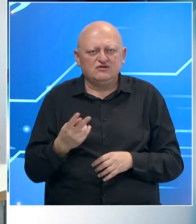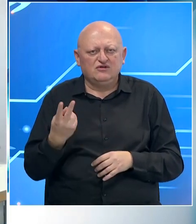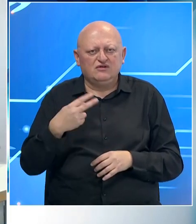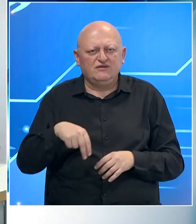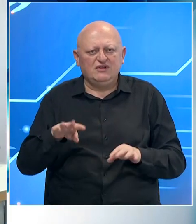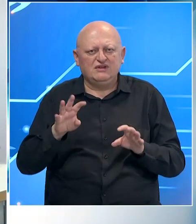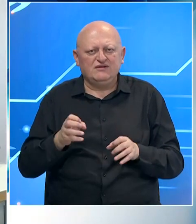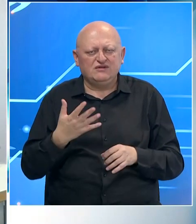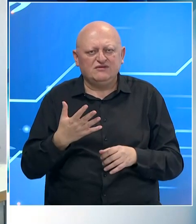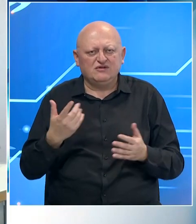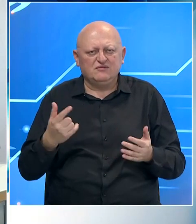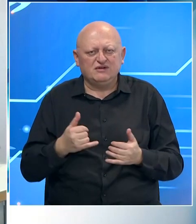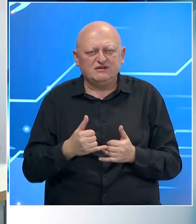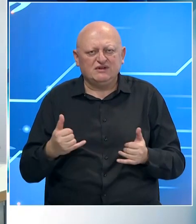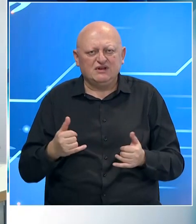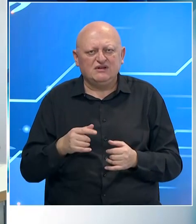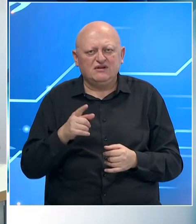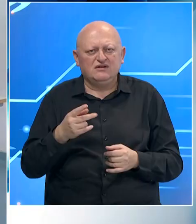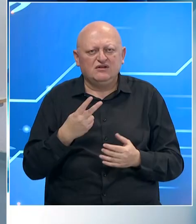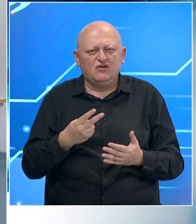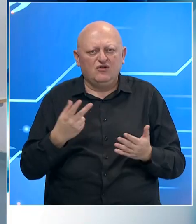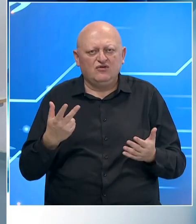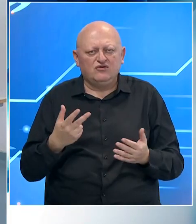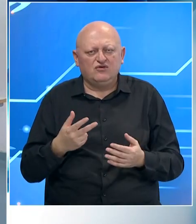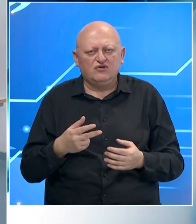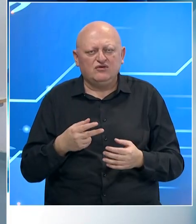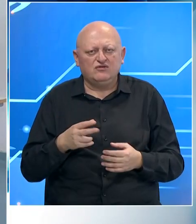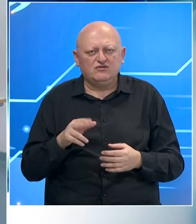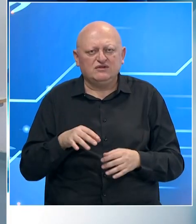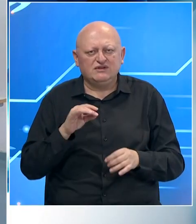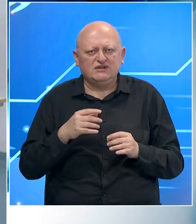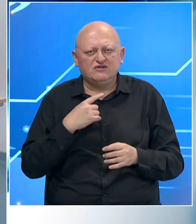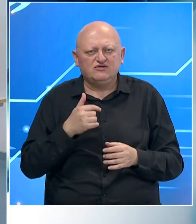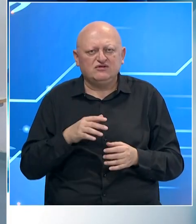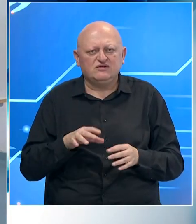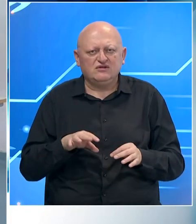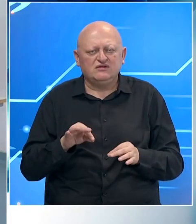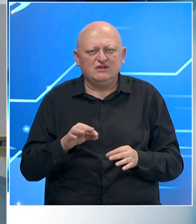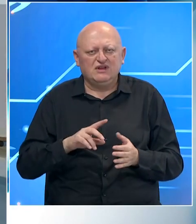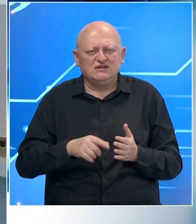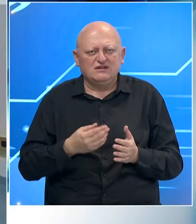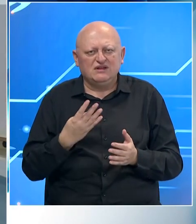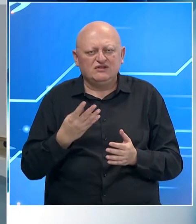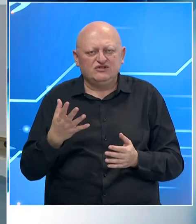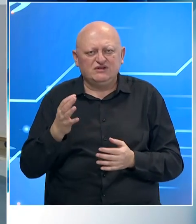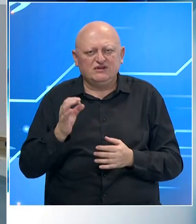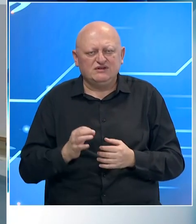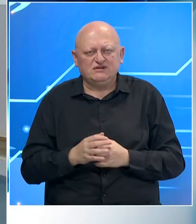izašlo 2.957 građana, koji mogu glasati što je izlaznost od oko 10